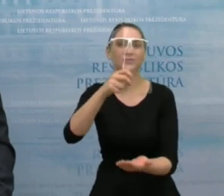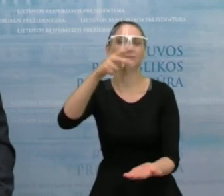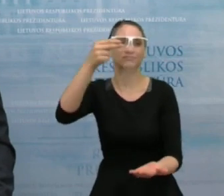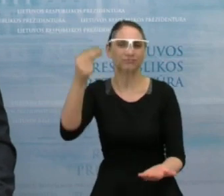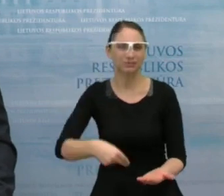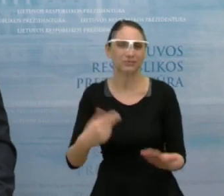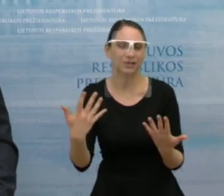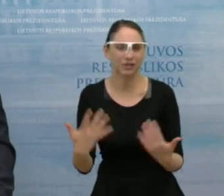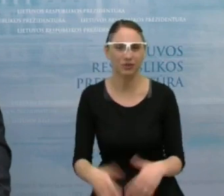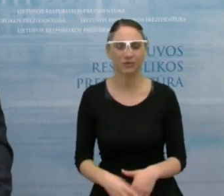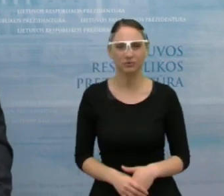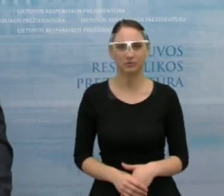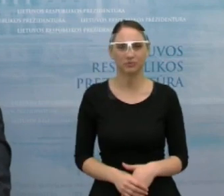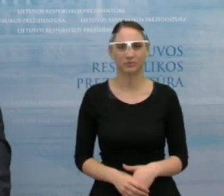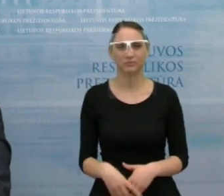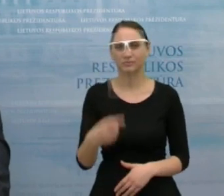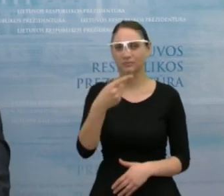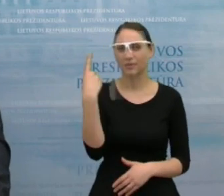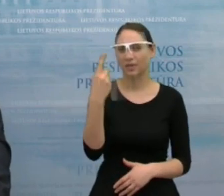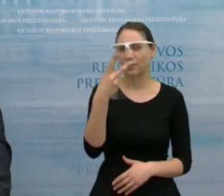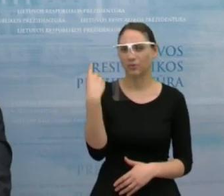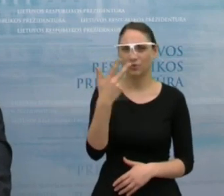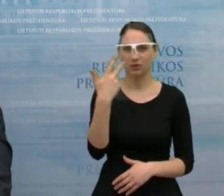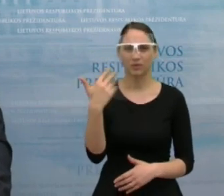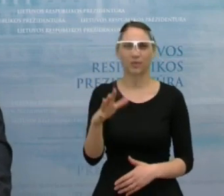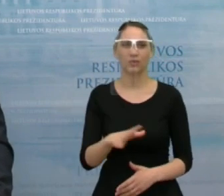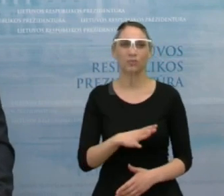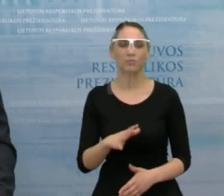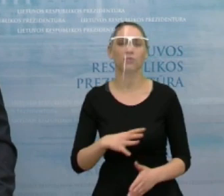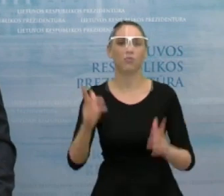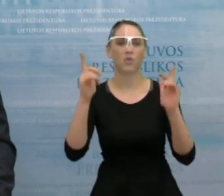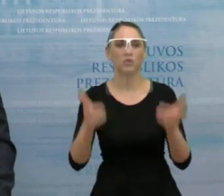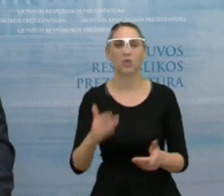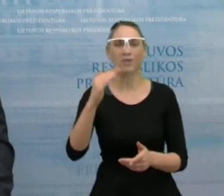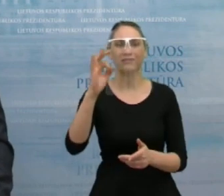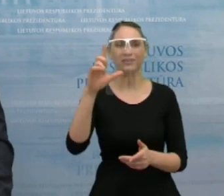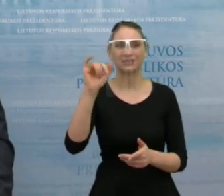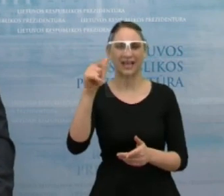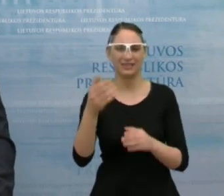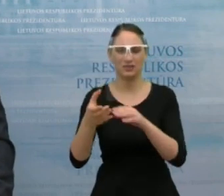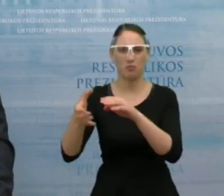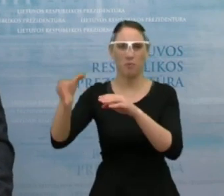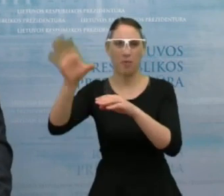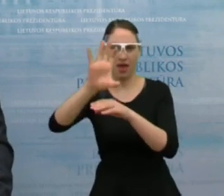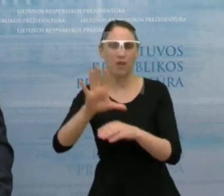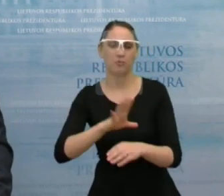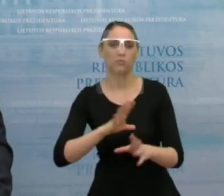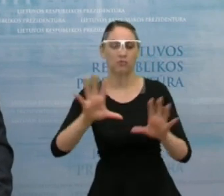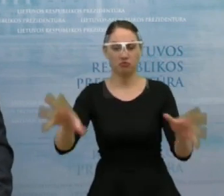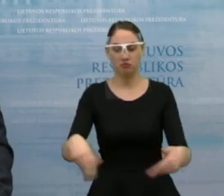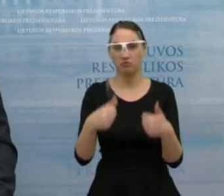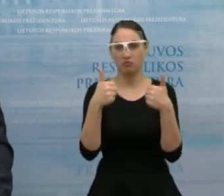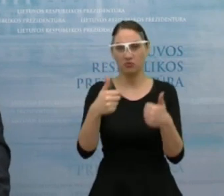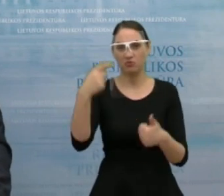pastaruosius, keletą metų turėtą fiskalinį pertiklių. Prezidentas vertina pozityviai ir tai iš